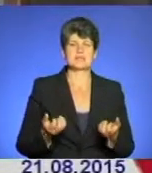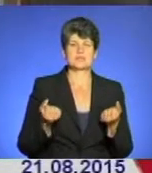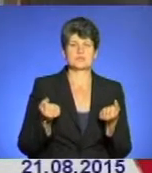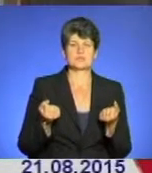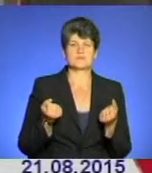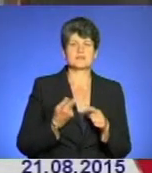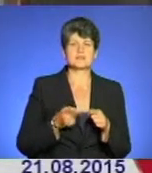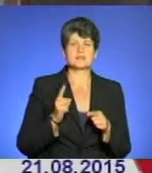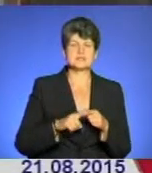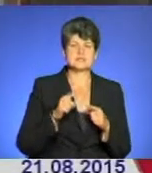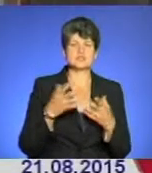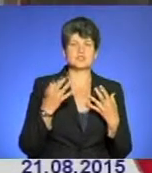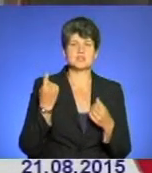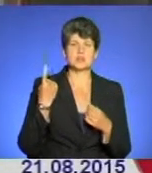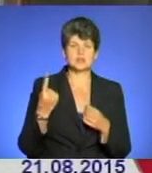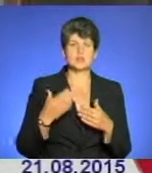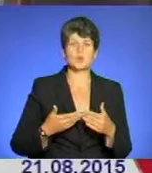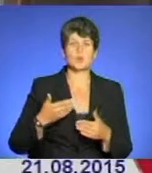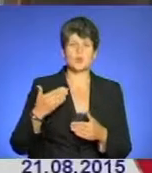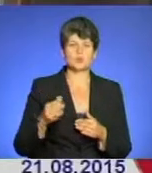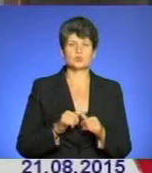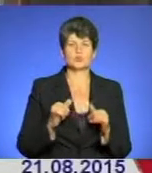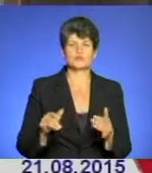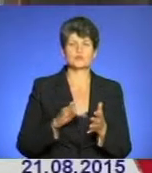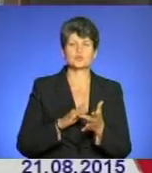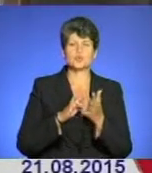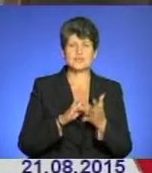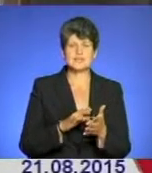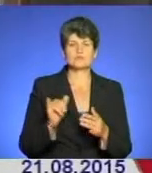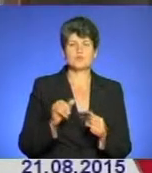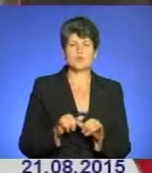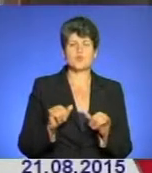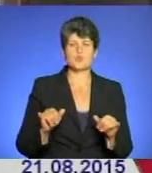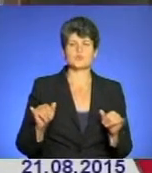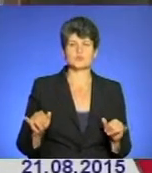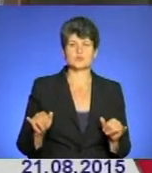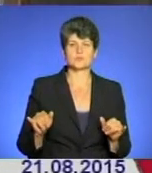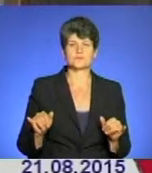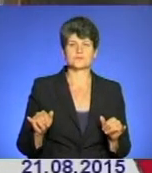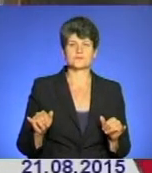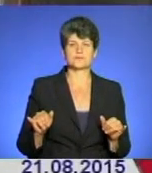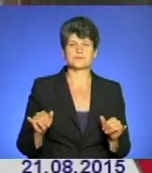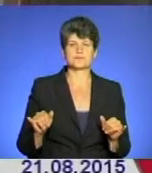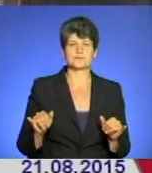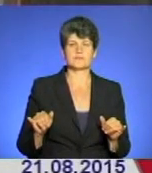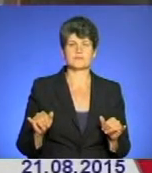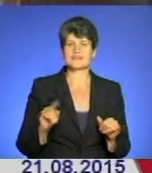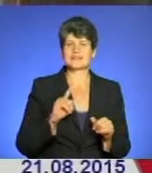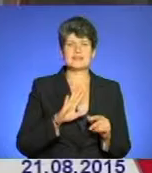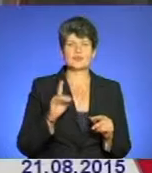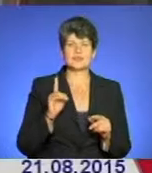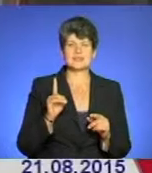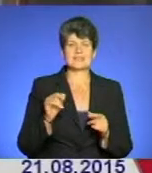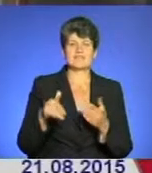Це ще один крок до розвитку туризму. до розвитку ні один інвестор не